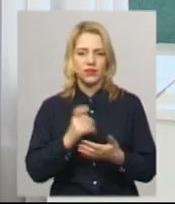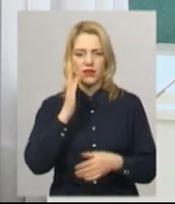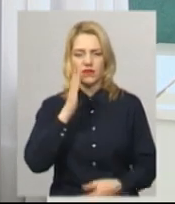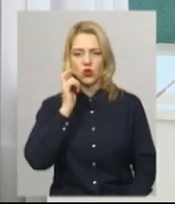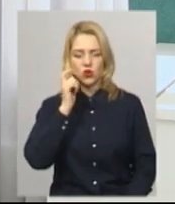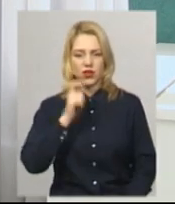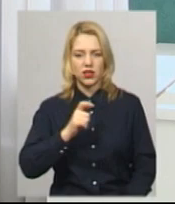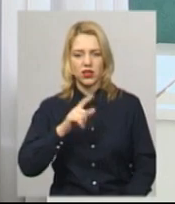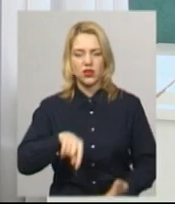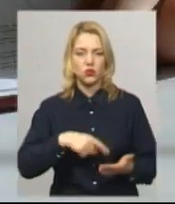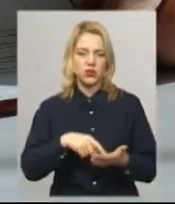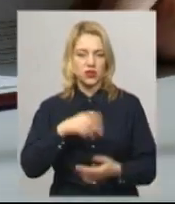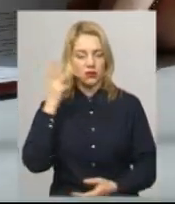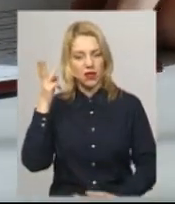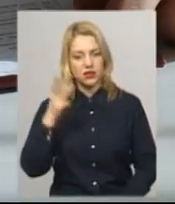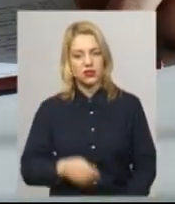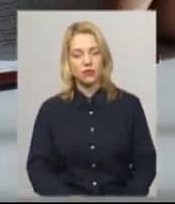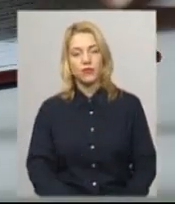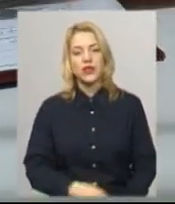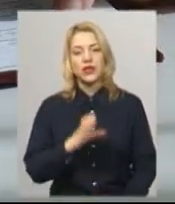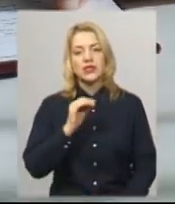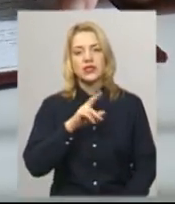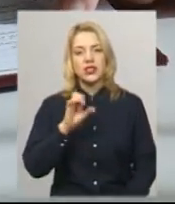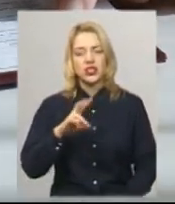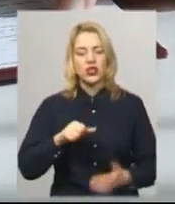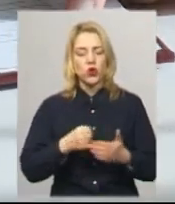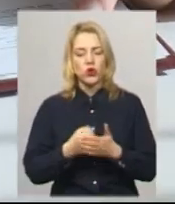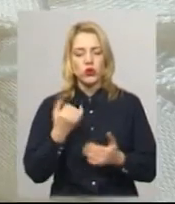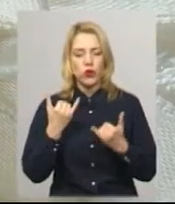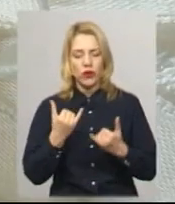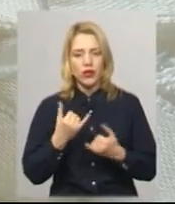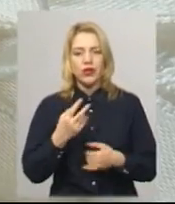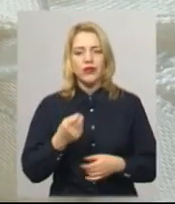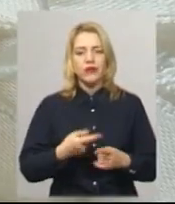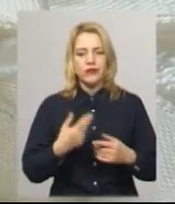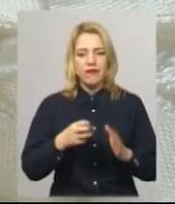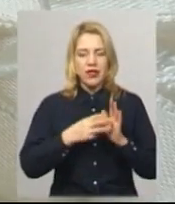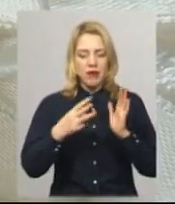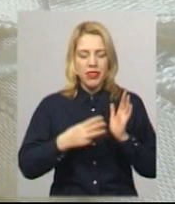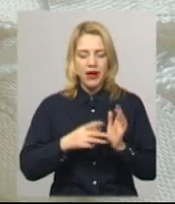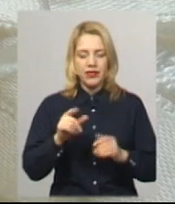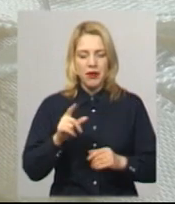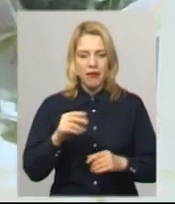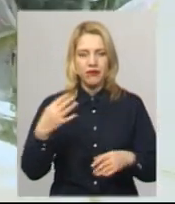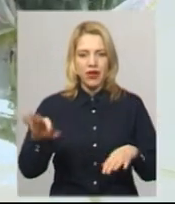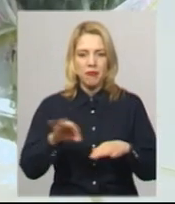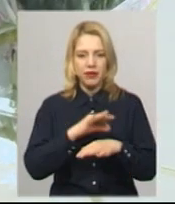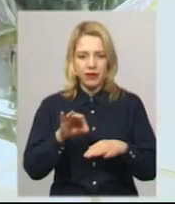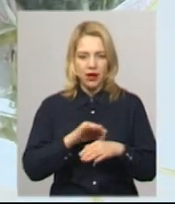Україні і, зокрема, в місті Хмельницькому. За січень до сьогодні в Хмельницькому побралися за добу 18 пар, за три роки дії проєкту